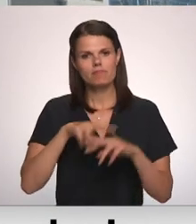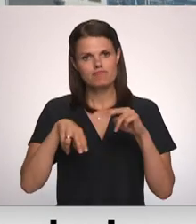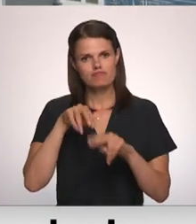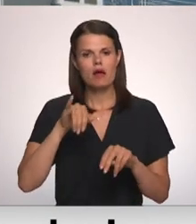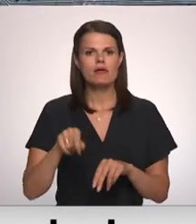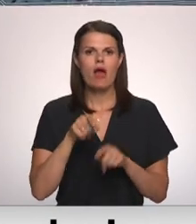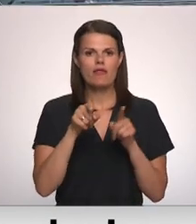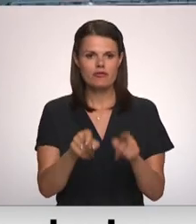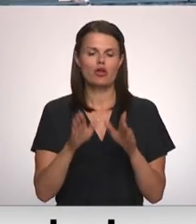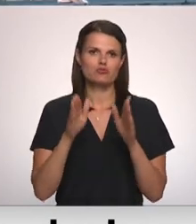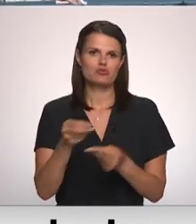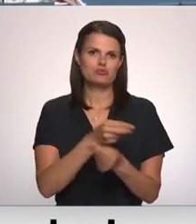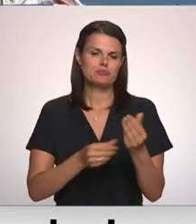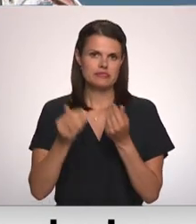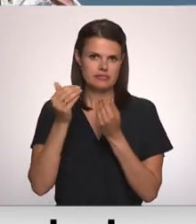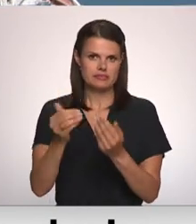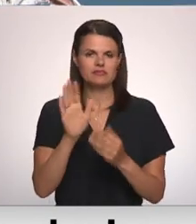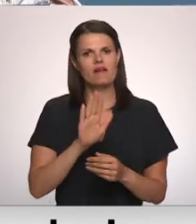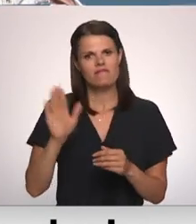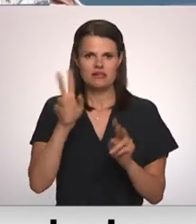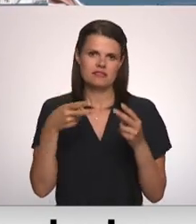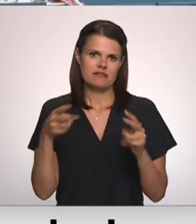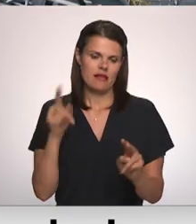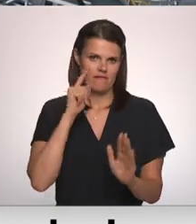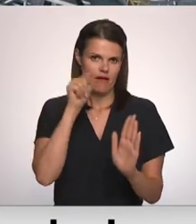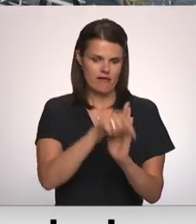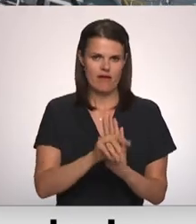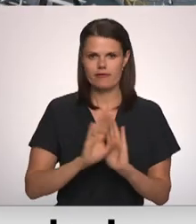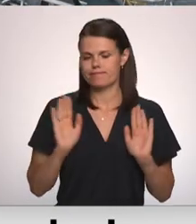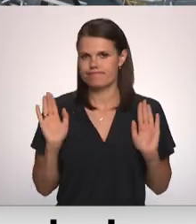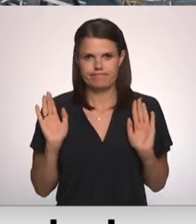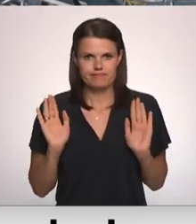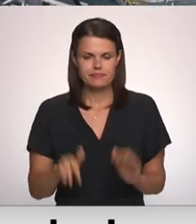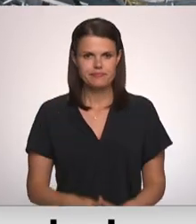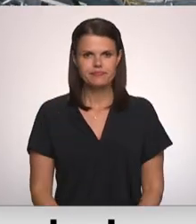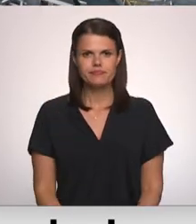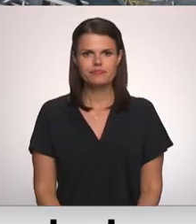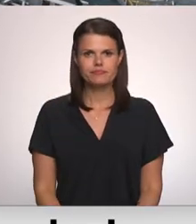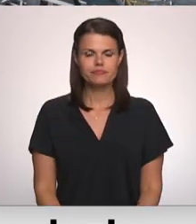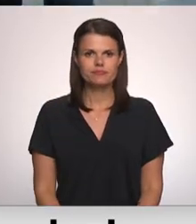notiek uz biznesa principiem – valstī neuzņemoties nekādas ilgtermiņas aistības.